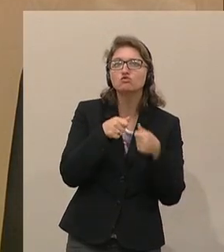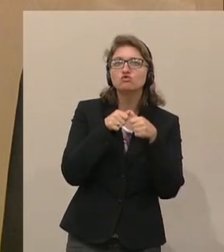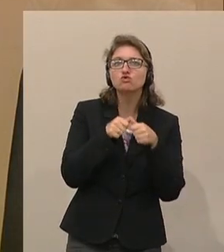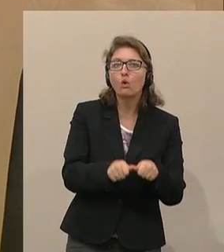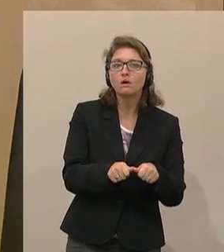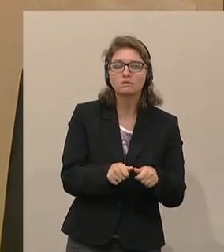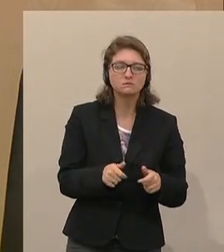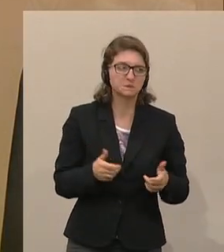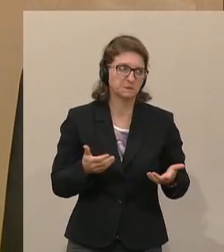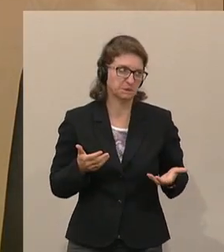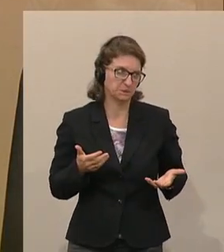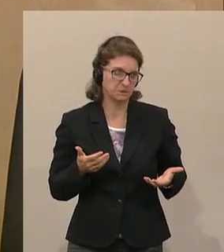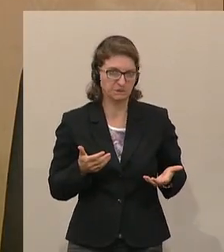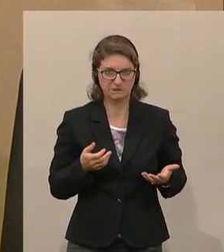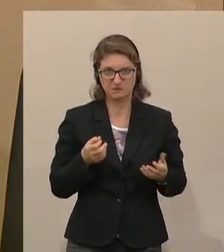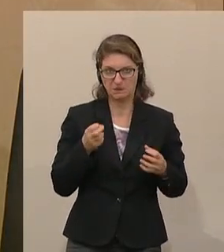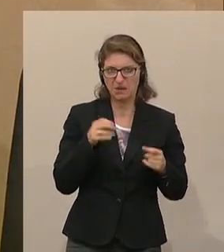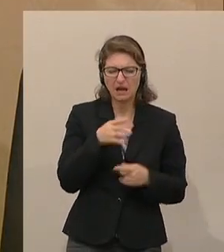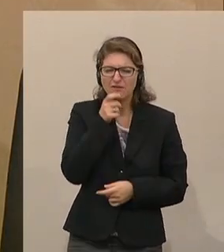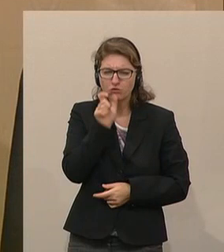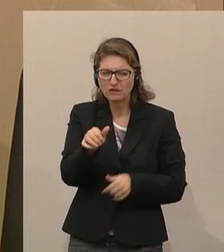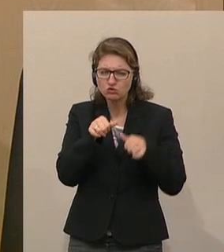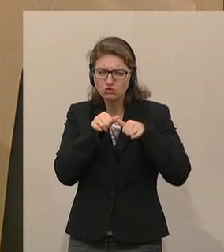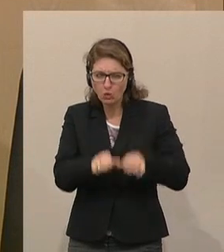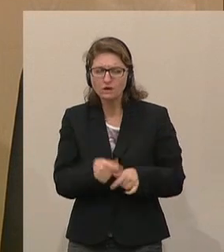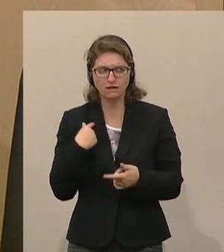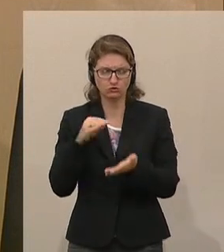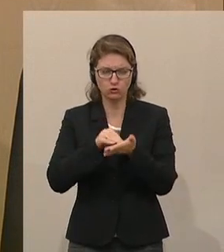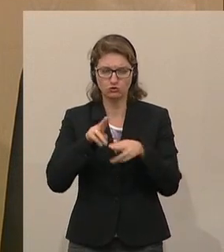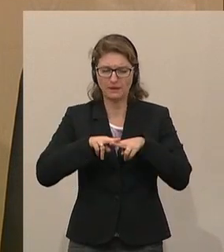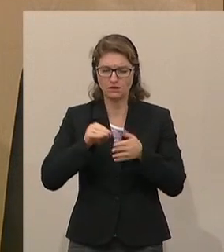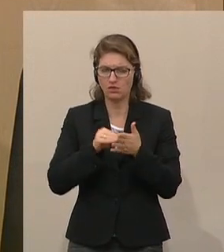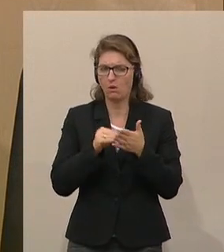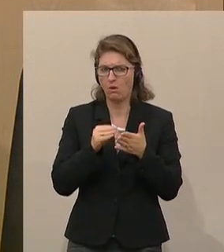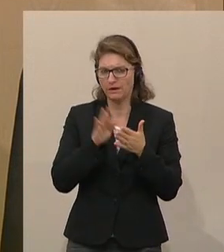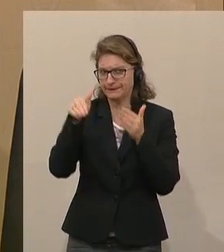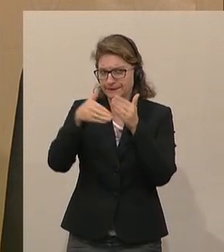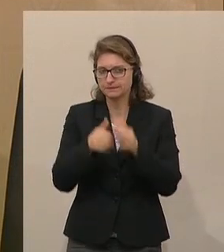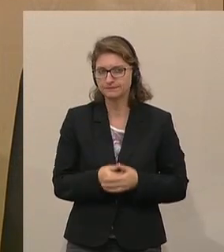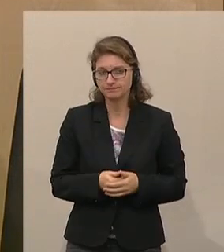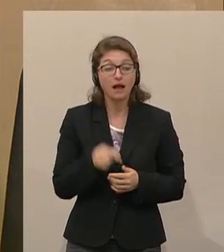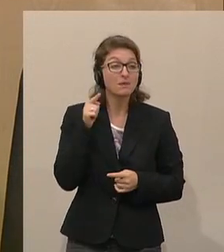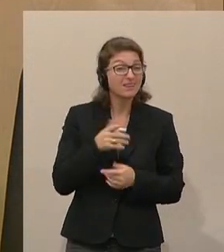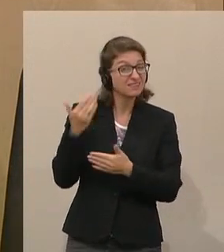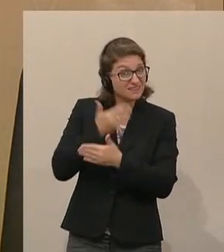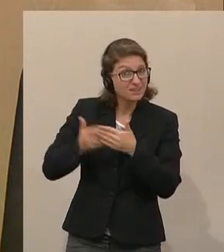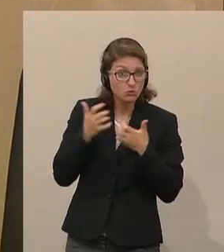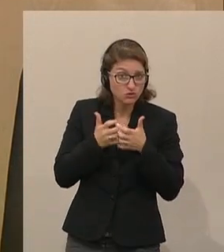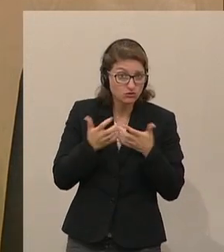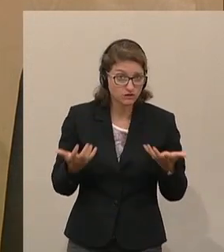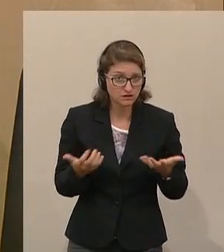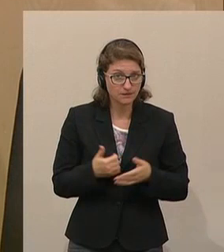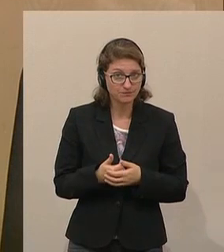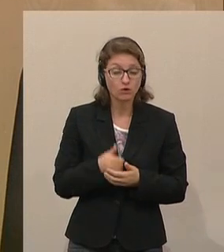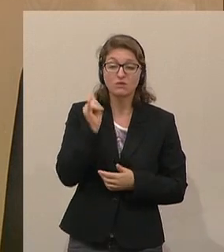ein Heim gestellt, aber auf den Begriff Druck werde ich dann auch noch entsprechend zurückkommen. Aber soweit zu den Hintergründen. Und in unserem